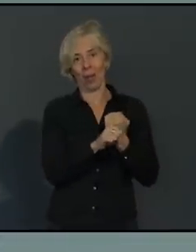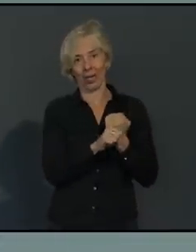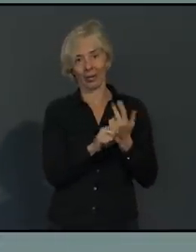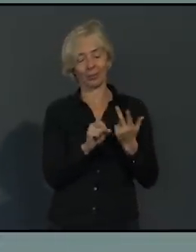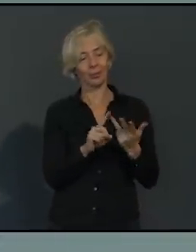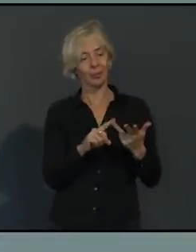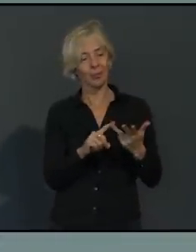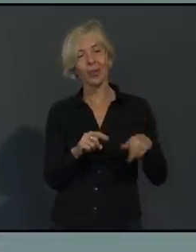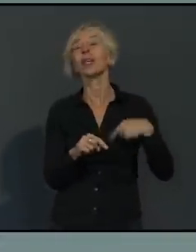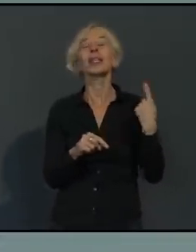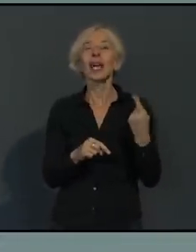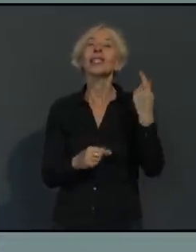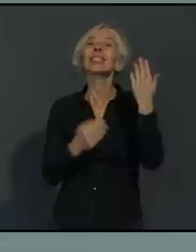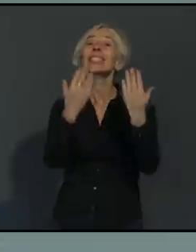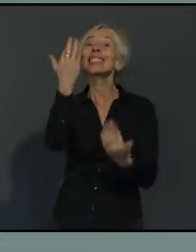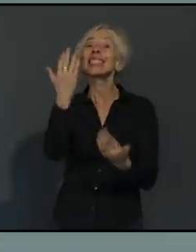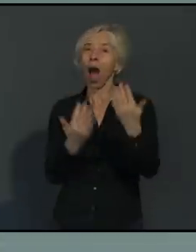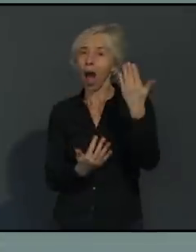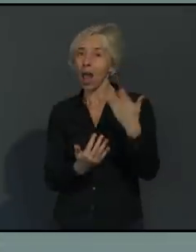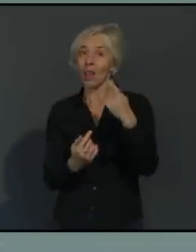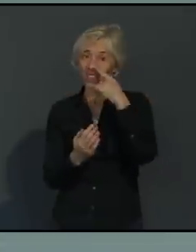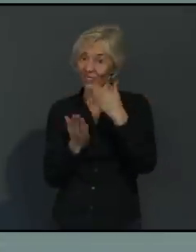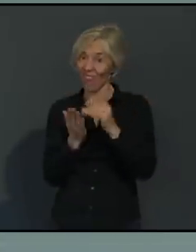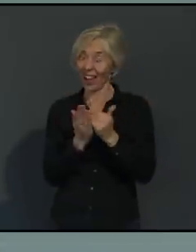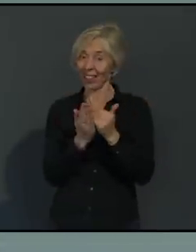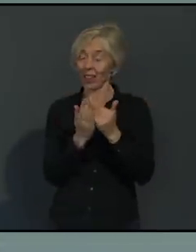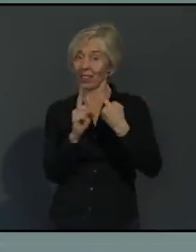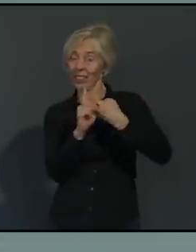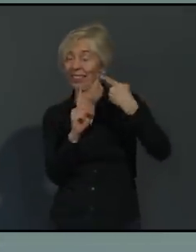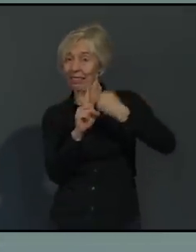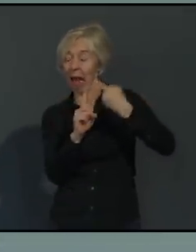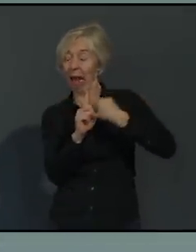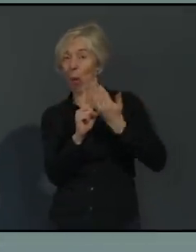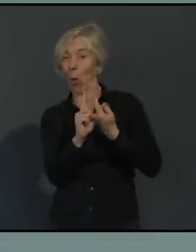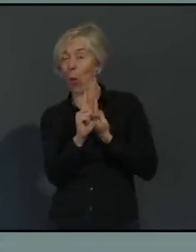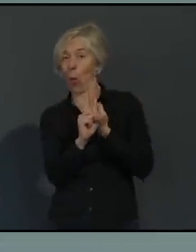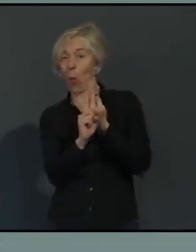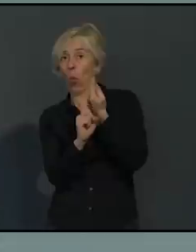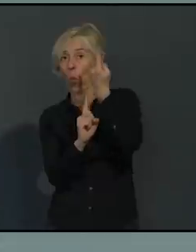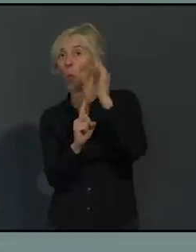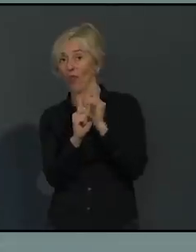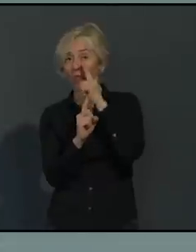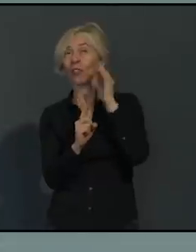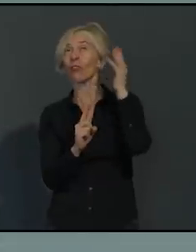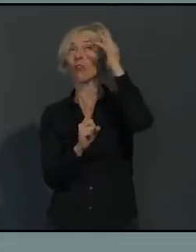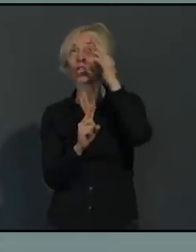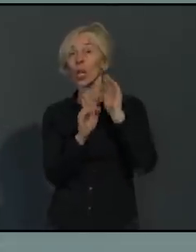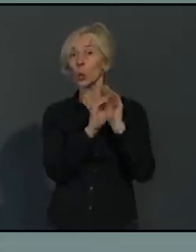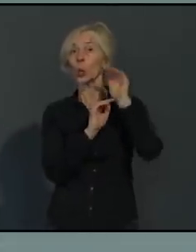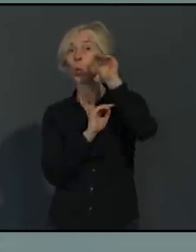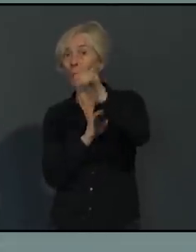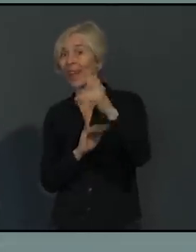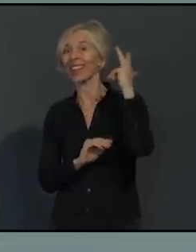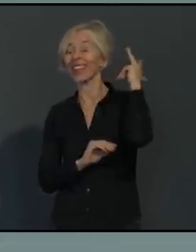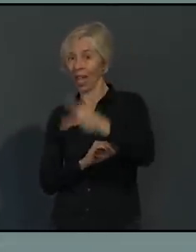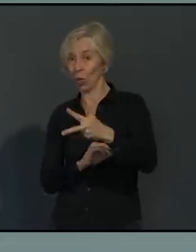rede ich dann davon, wenn wir nochmal über die 300 rutschen, werden wir auch darüber nachdenken und das ist jetzt noch keine Option, aber ich möchte es ausdrücklich